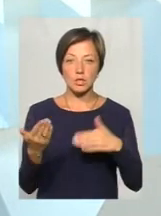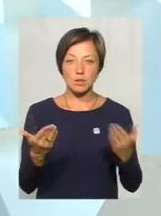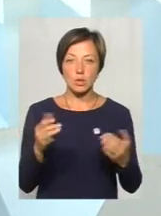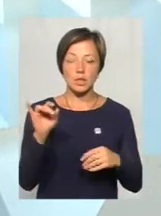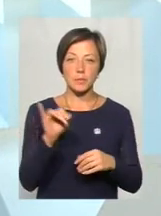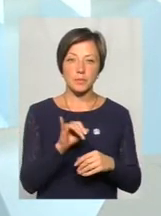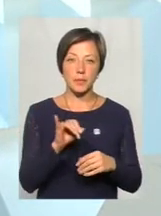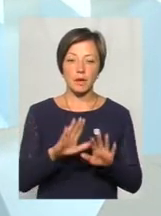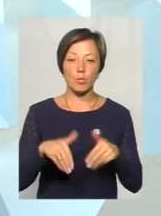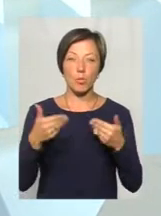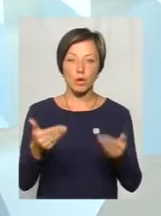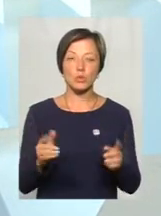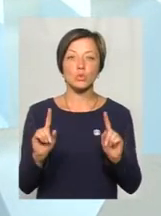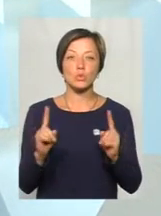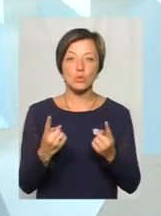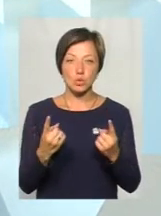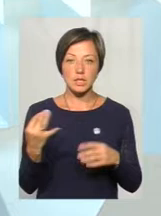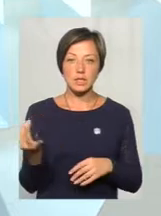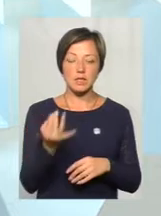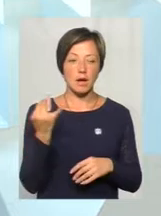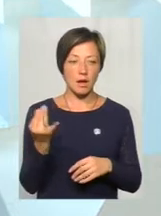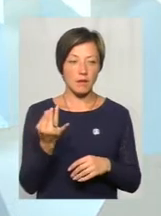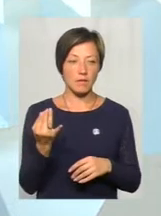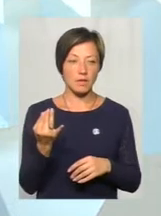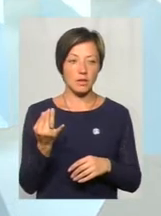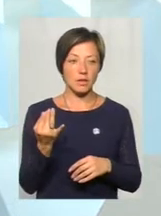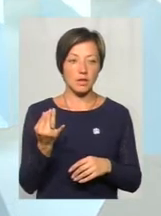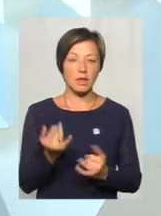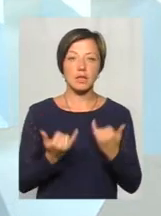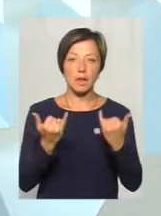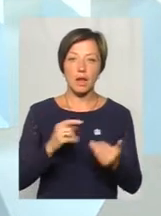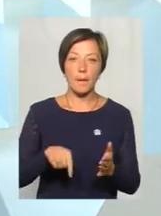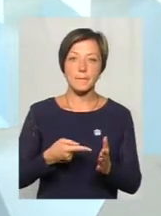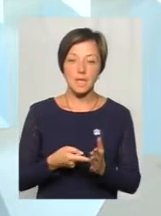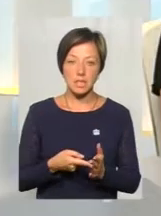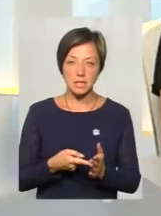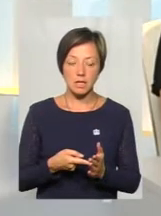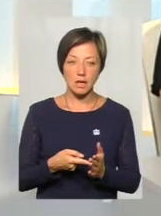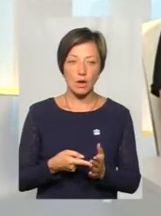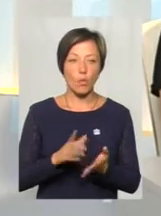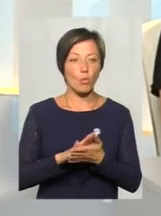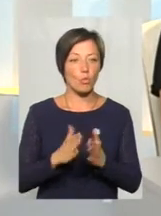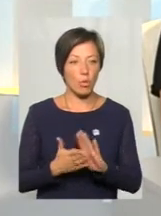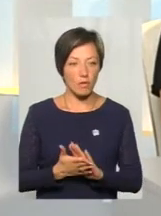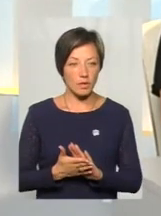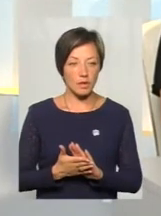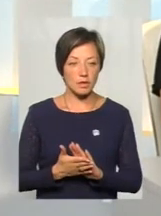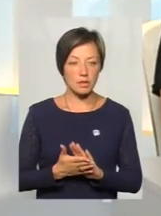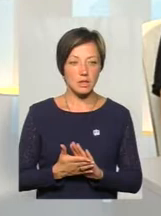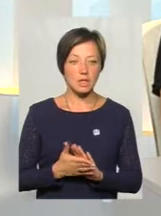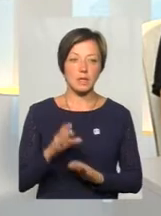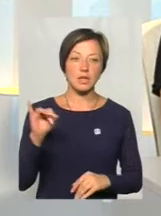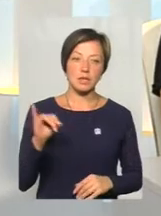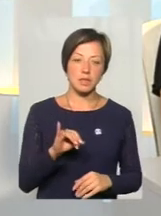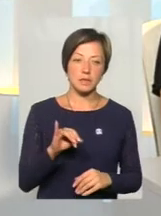пропонують дуже-дуже цікаві для міста умови. Ну,